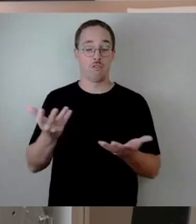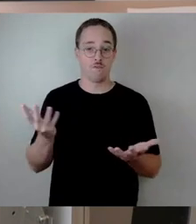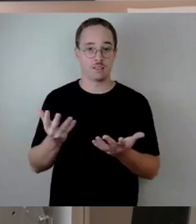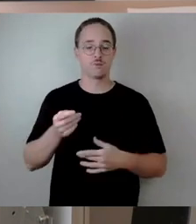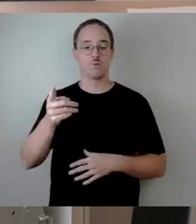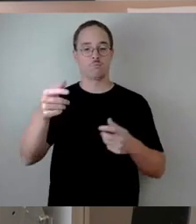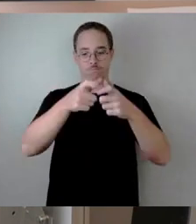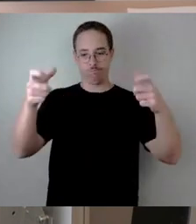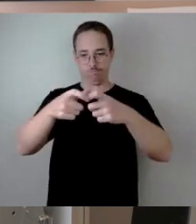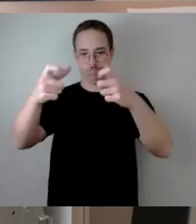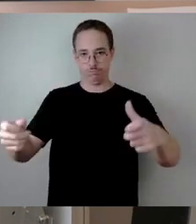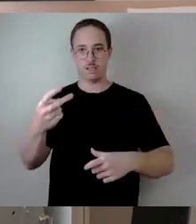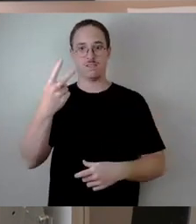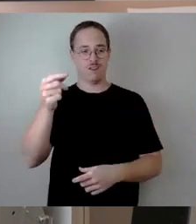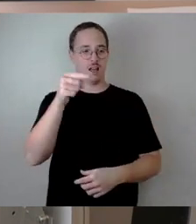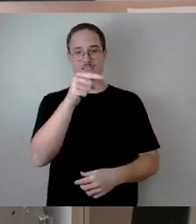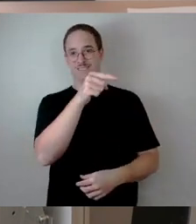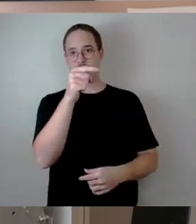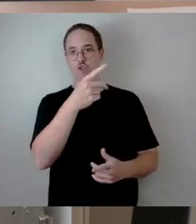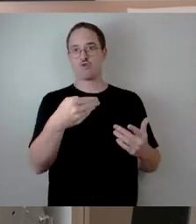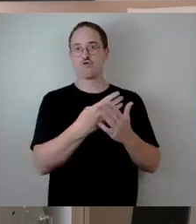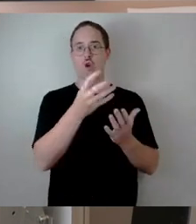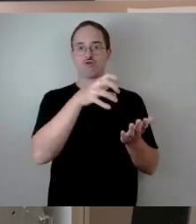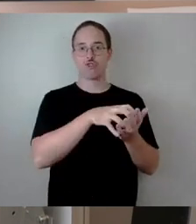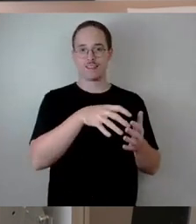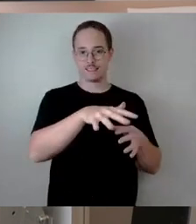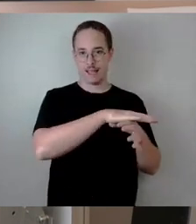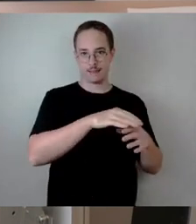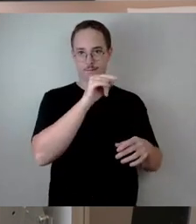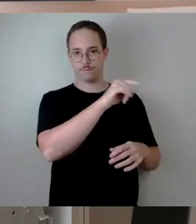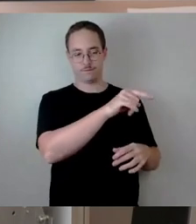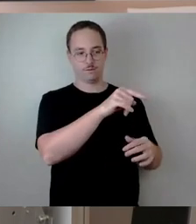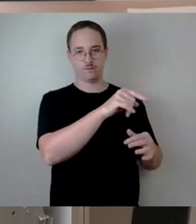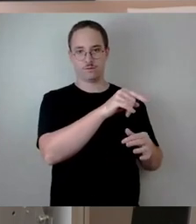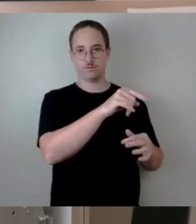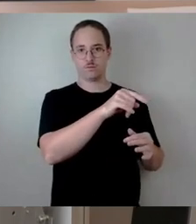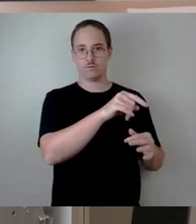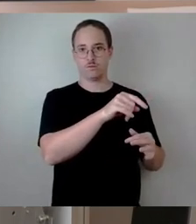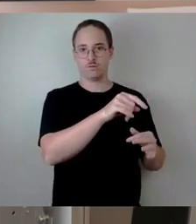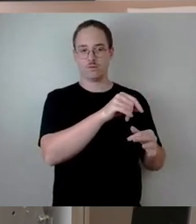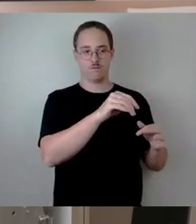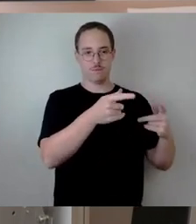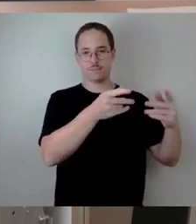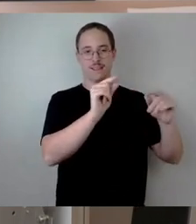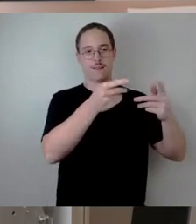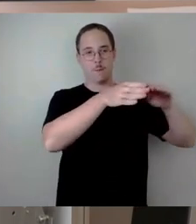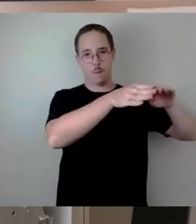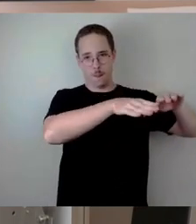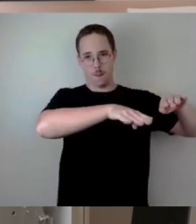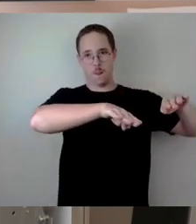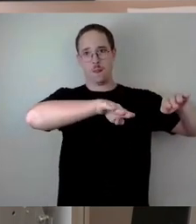Neustädter Seite beginnend runterzuholen. Das ist einmal der durchgebogene Teil, den Sie dort sehen